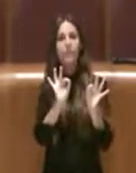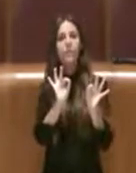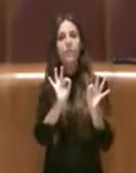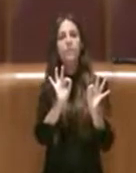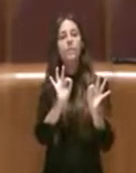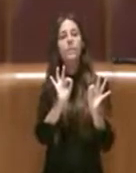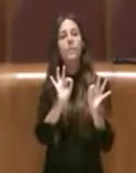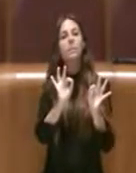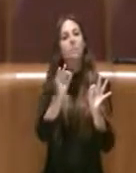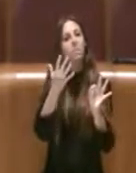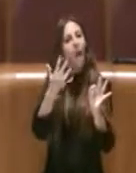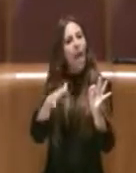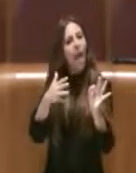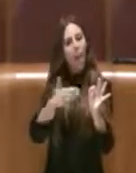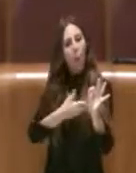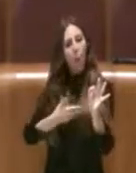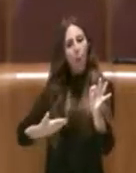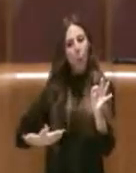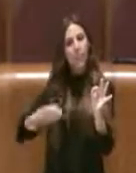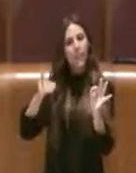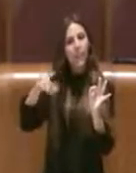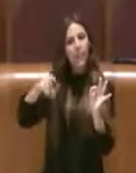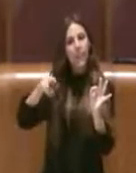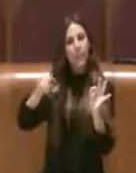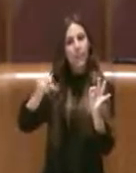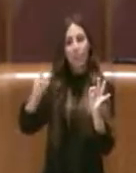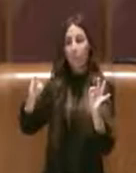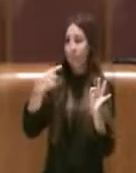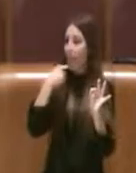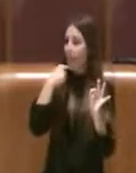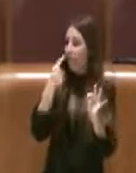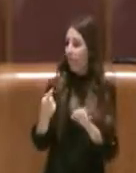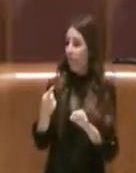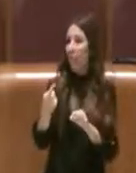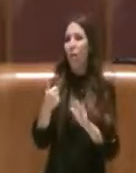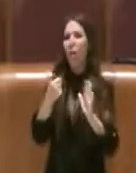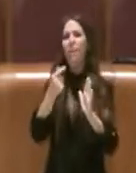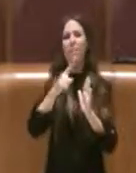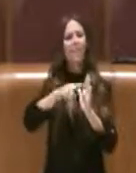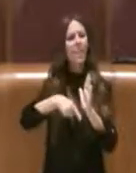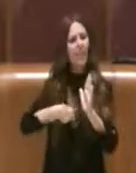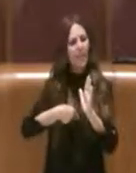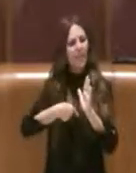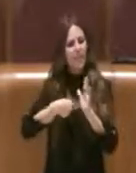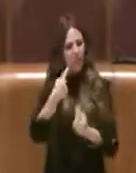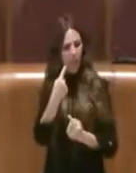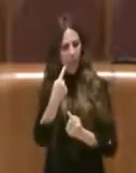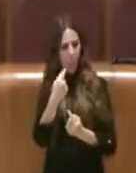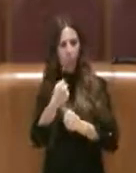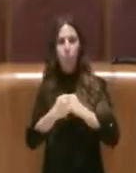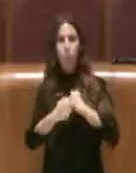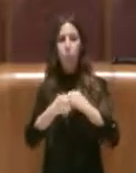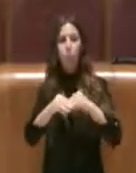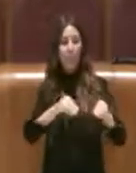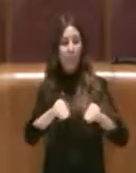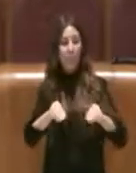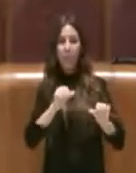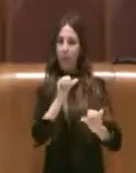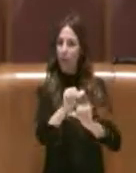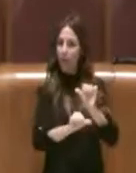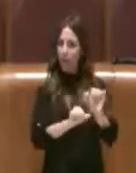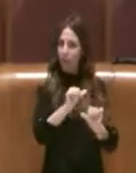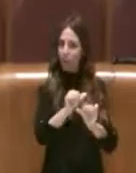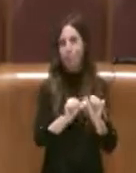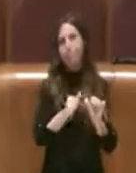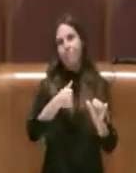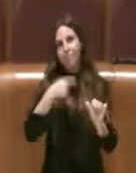consigliere De Priamo, diciamo che sei mesi cambiare la posizione di Roma Capitale sarebbe un augurio che ogni consigliere sicuramente si farebbe, anche